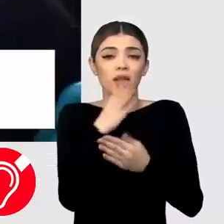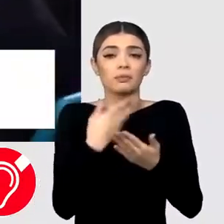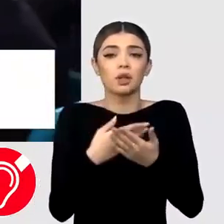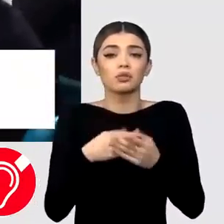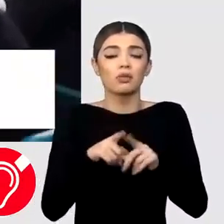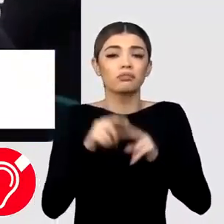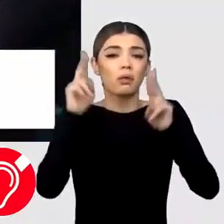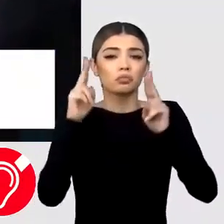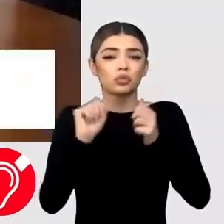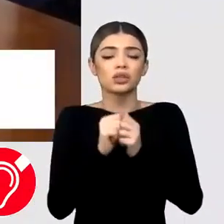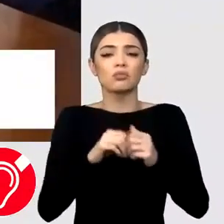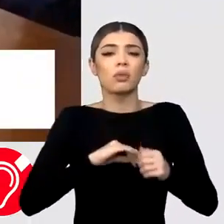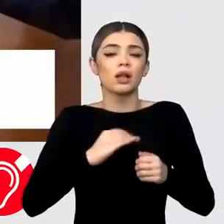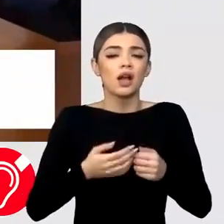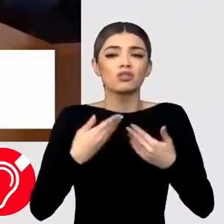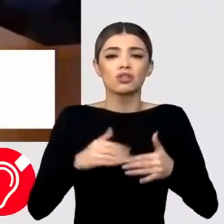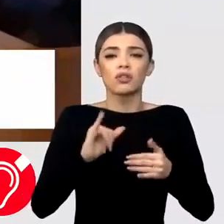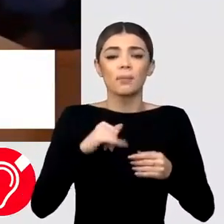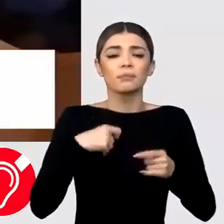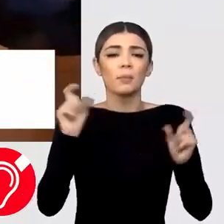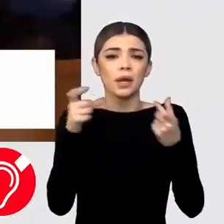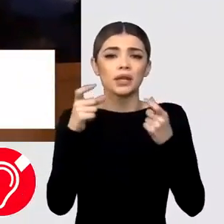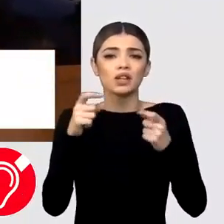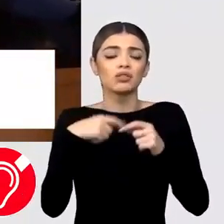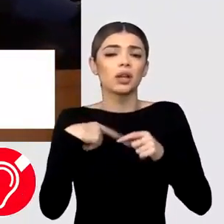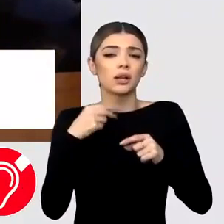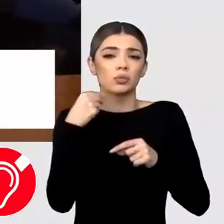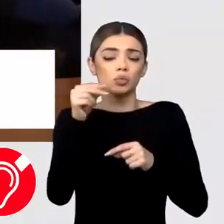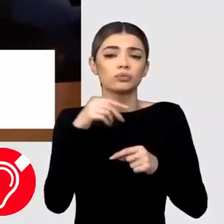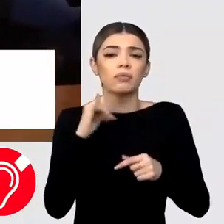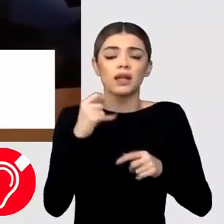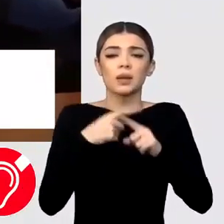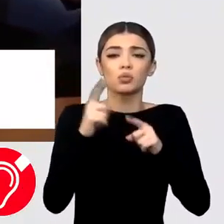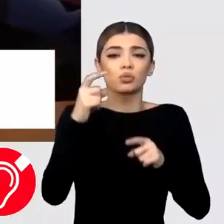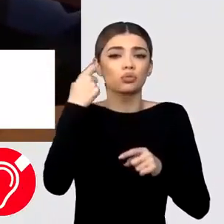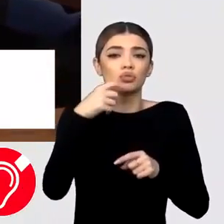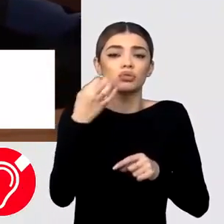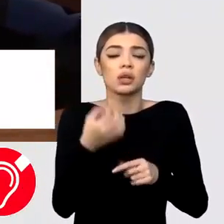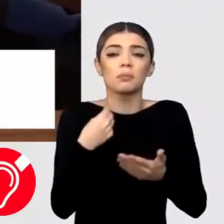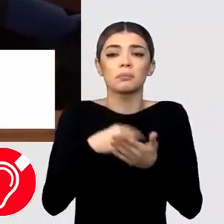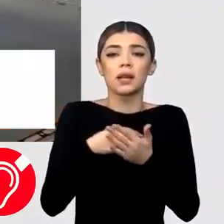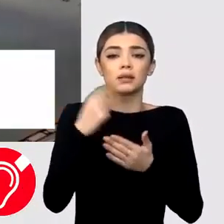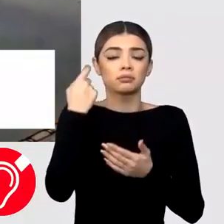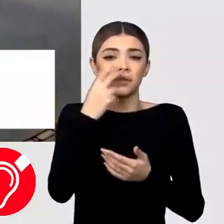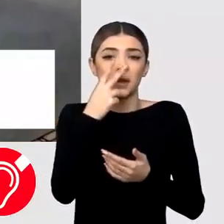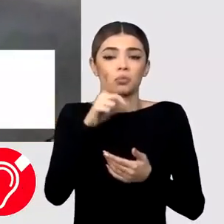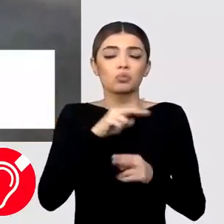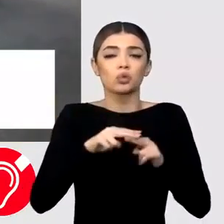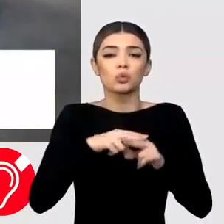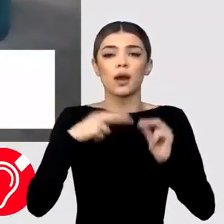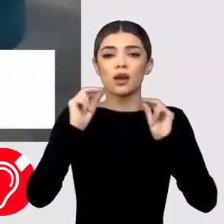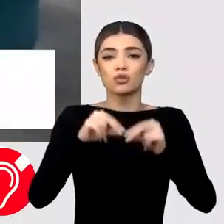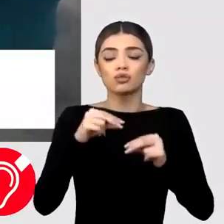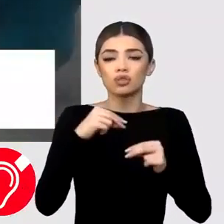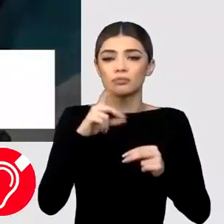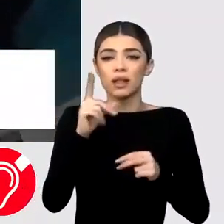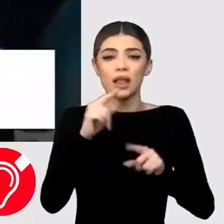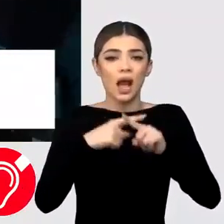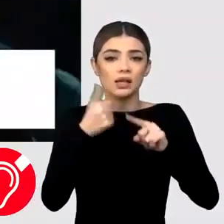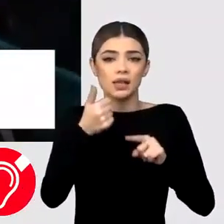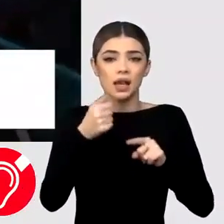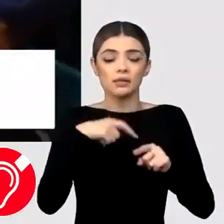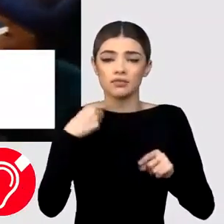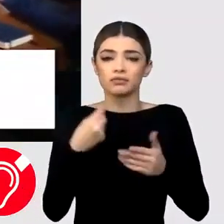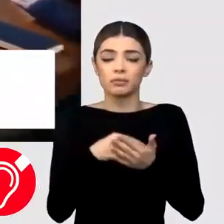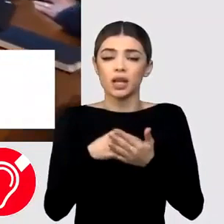eveniment pentru anul viitor, ținând cont că nu știm exact unde ajungem cu inflația și dacă e făinut și cu creșteri noi de taxe, e clar că acele prețe vor